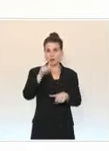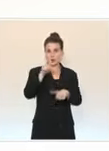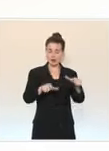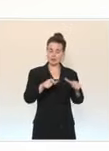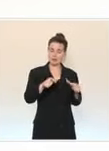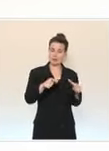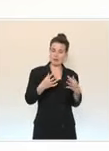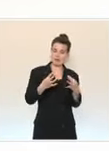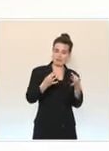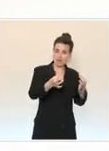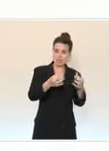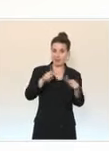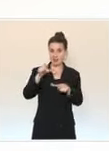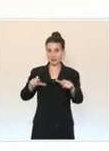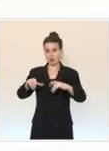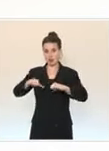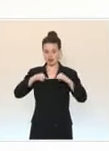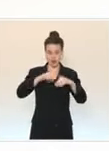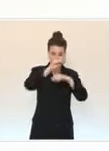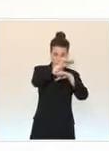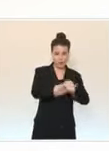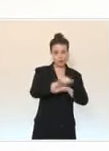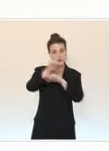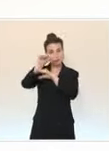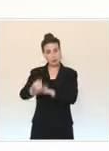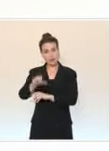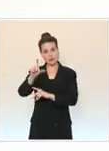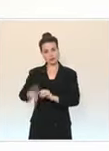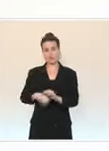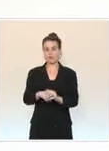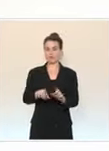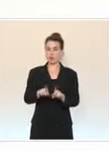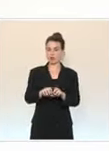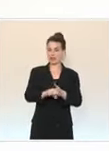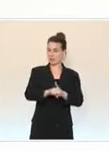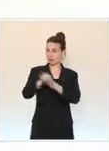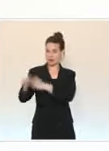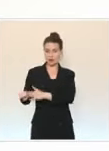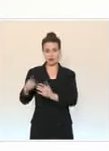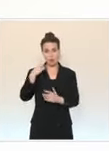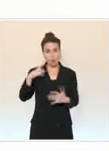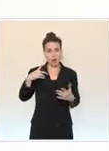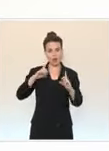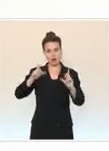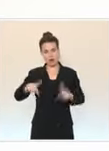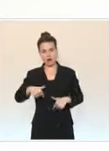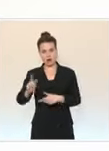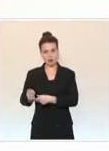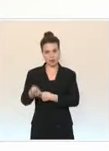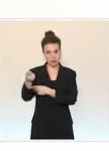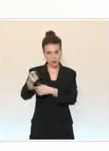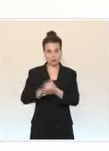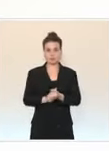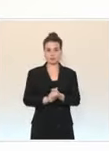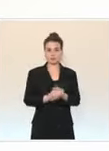continuer à donner la priorité à l'école et à l'éducation, soutenir et accompagner notre économie, encore